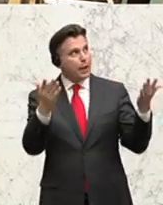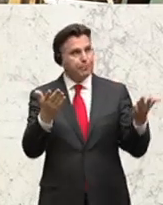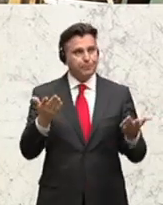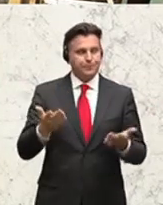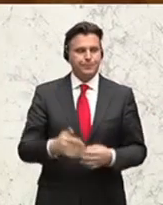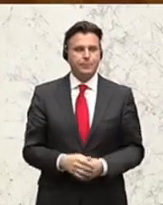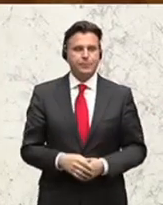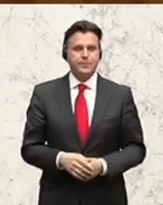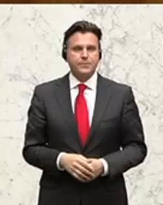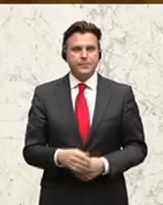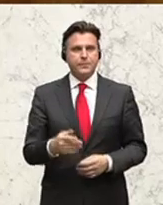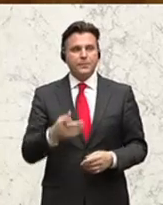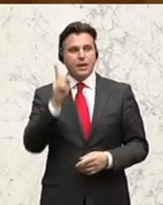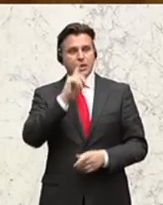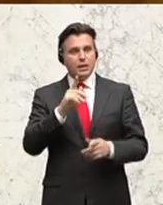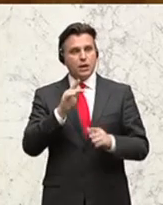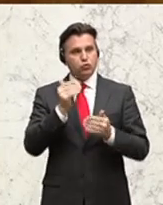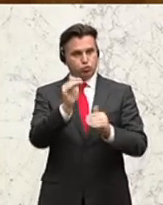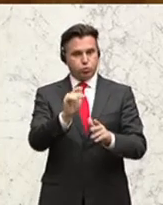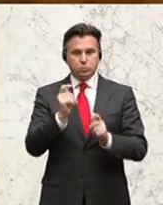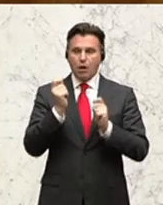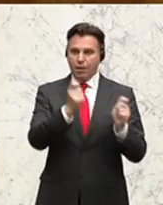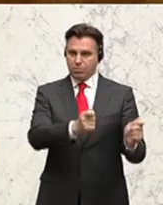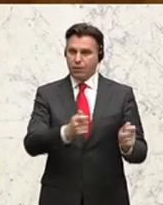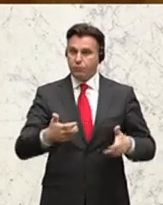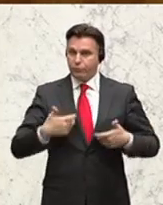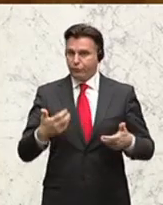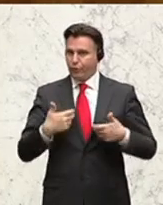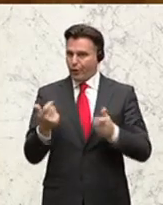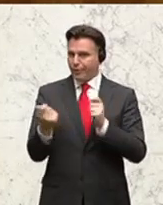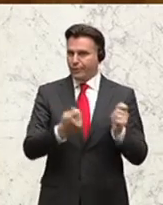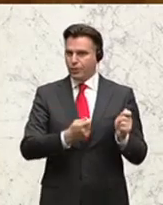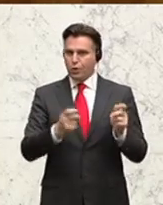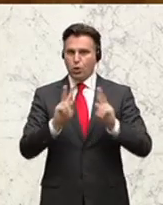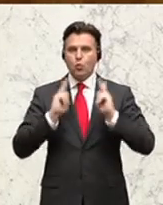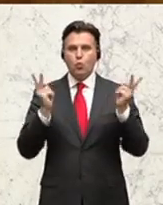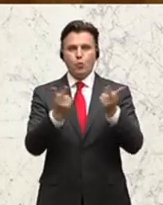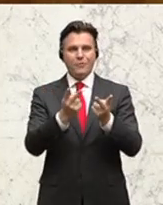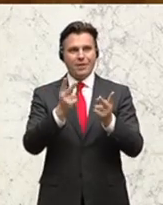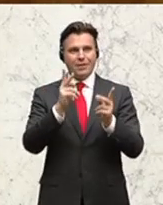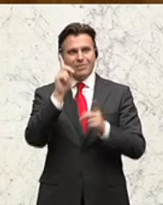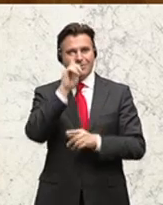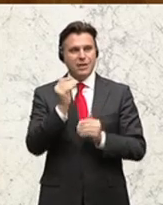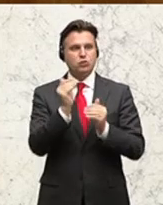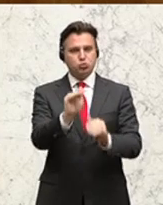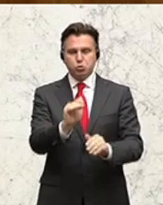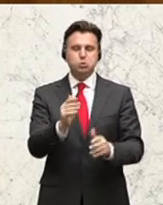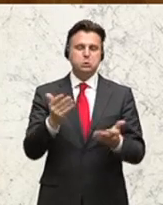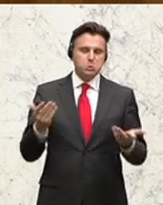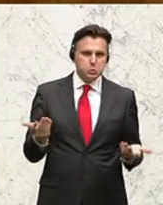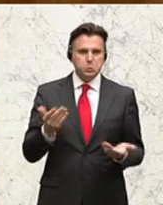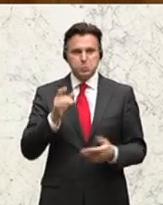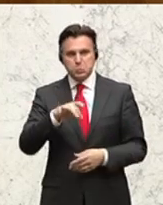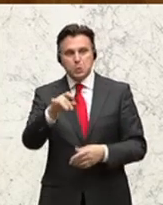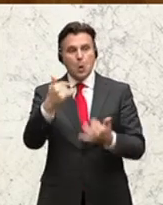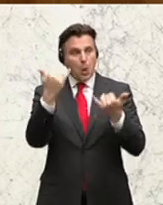Ich freue mich als erstes einmal, dass es Tierschutzanträge hier ins Plenum geschafft haben. Das ist ja bei Tierschutz- und Umweltanliegen nicht selbstverständlich. Und es ist schön, dass